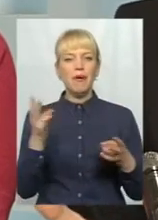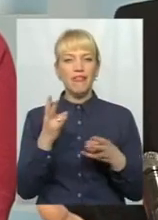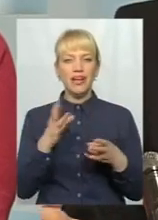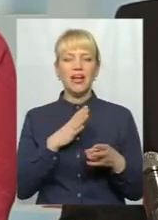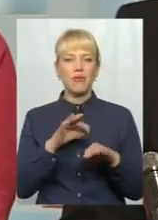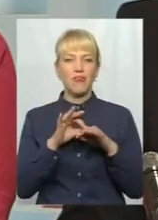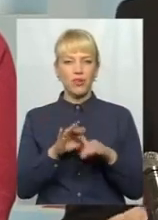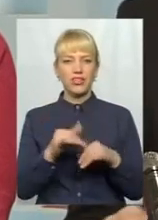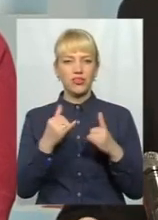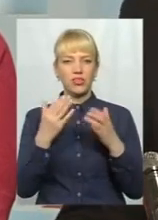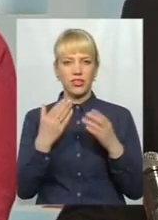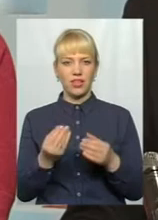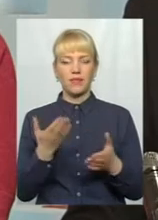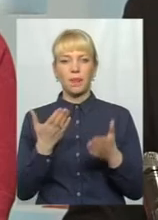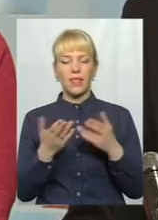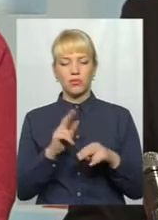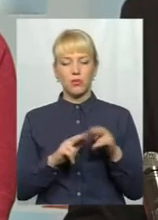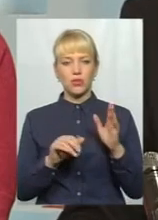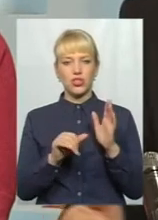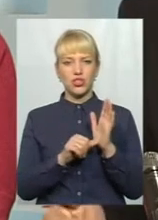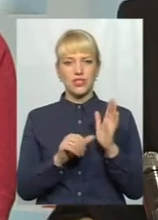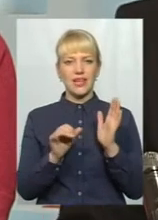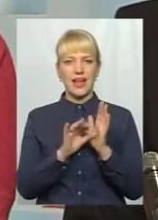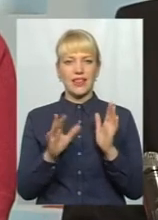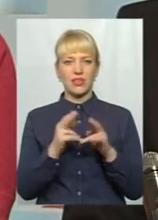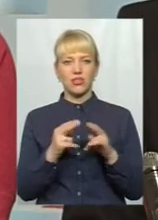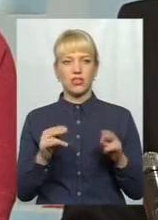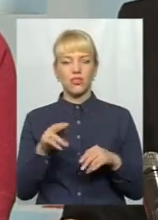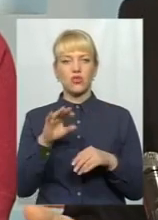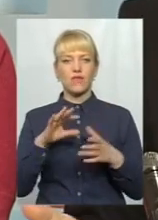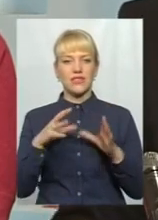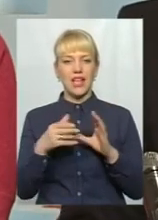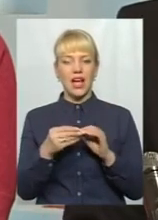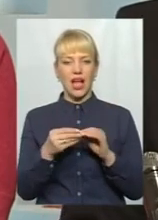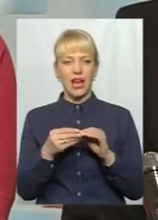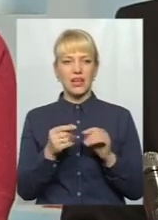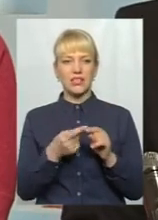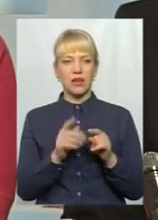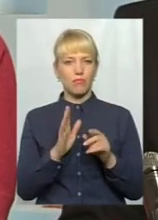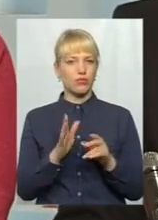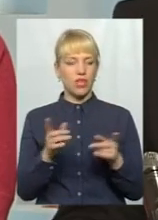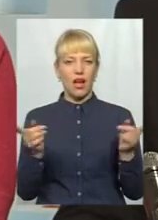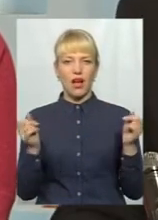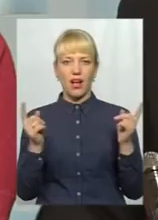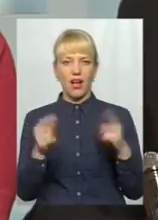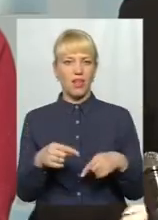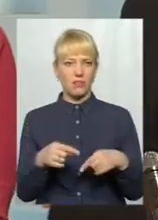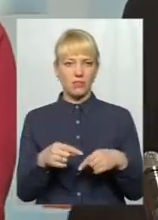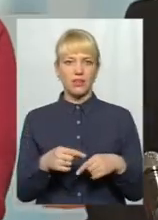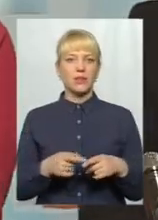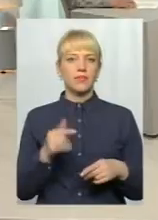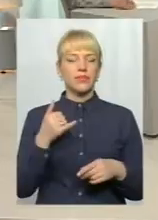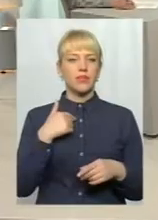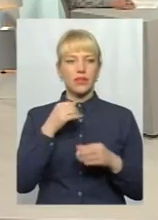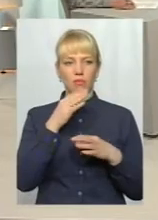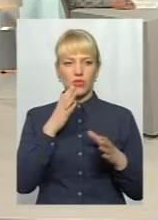проводити на сьогоднішній день. Якщо побудує шість гідроелектростанцій, то взагалі тоді буде просто колапс. Десь таке моє бачення. Ми не можемо